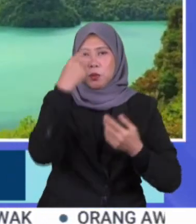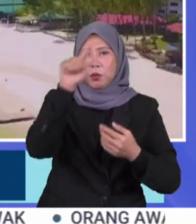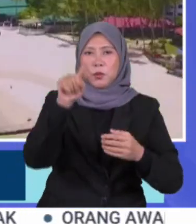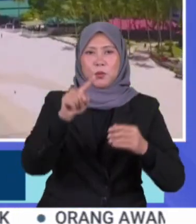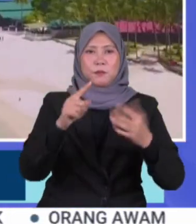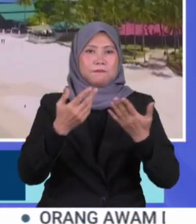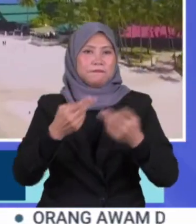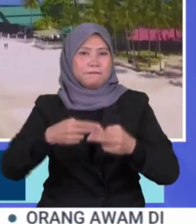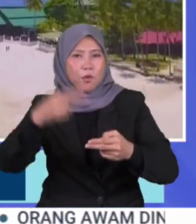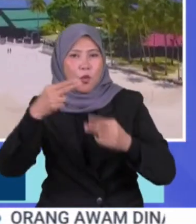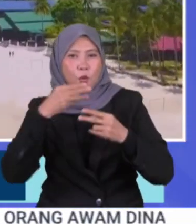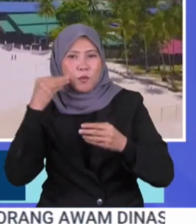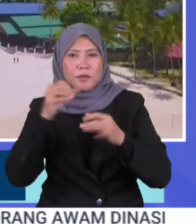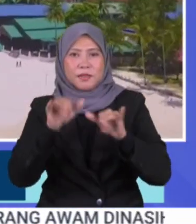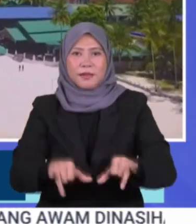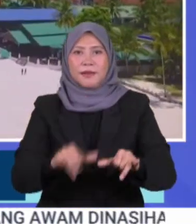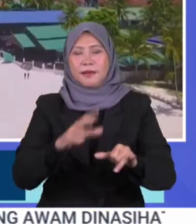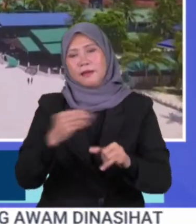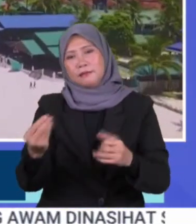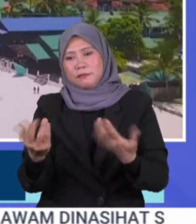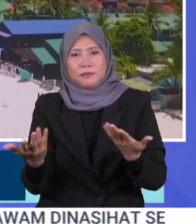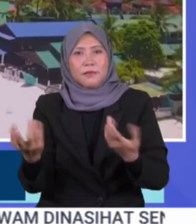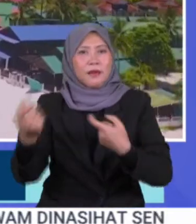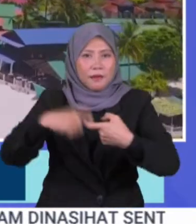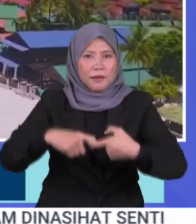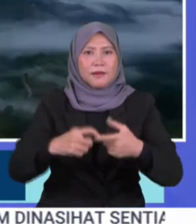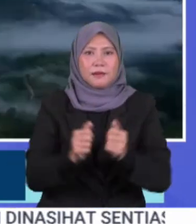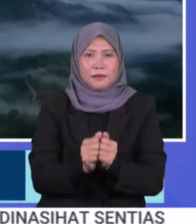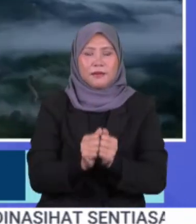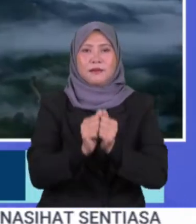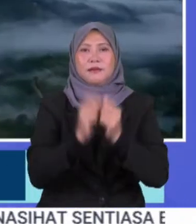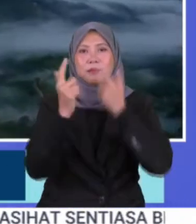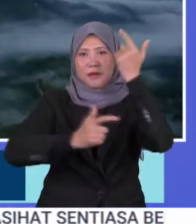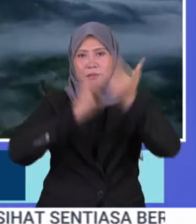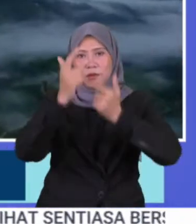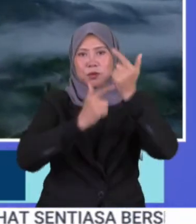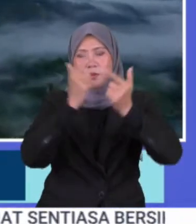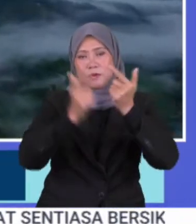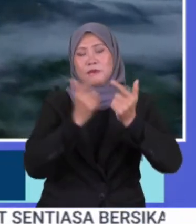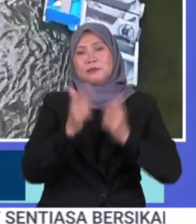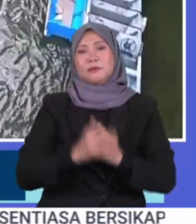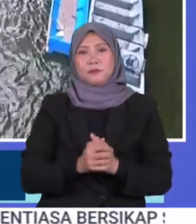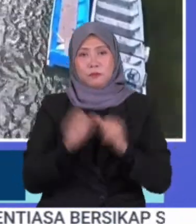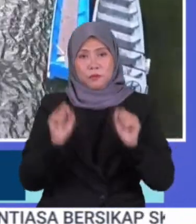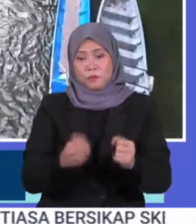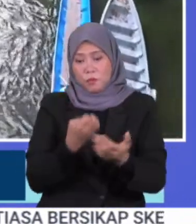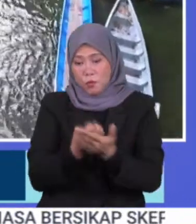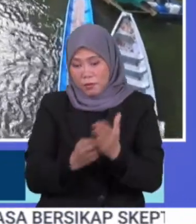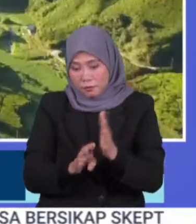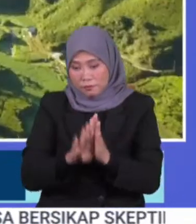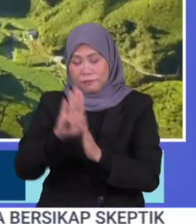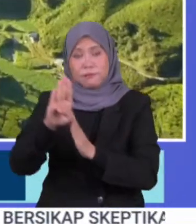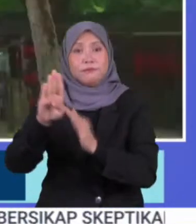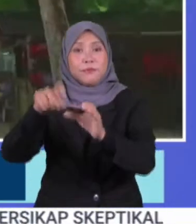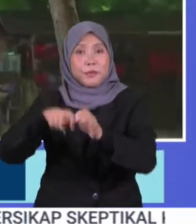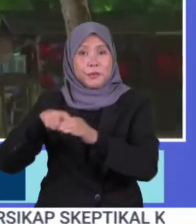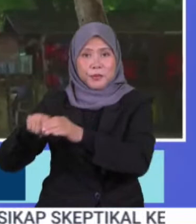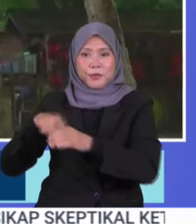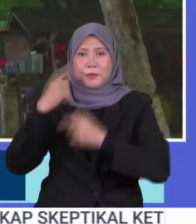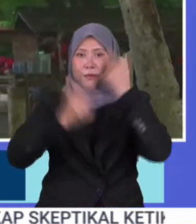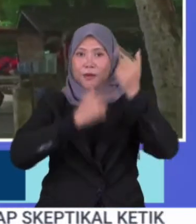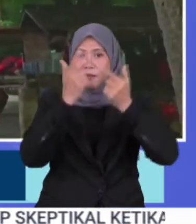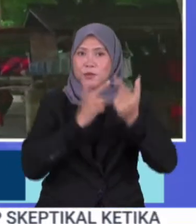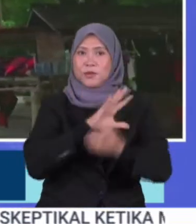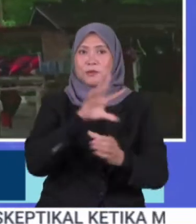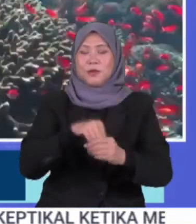kemudahan dan projek berkaitan pelancungan Skim itu diharap dapat membantu merancangkan pertumbuhan ekonomi pelancungan termasuk hotel